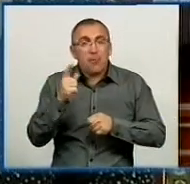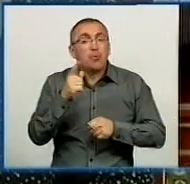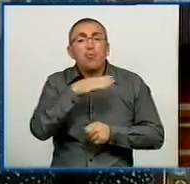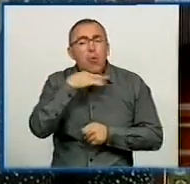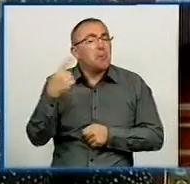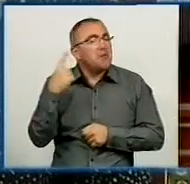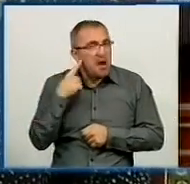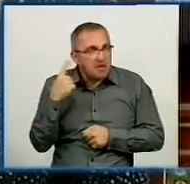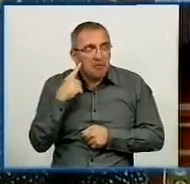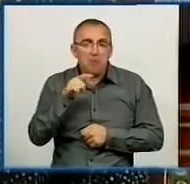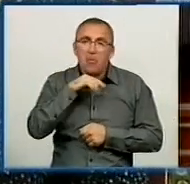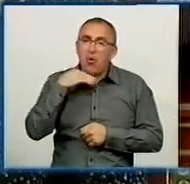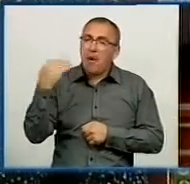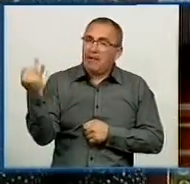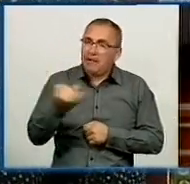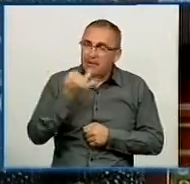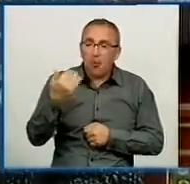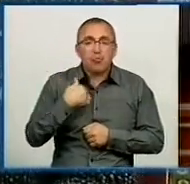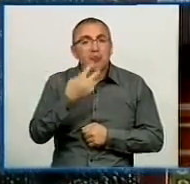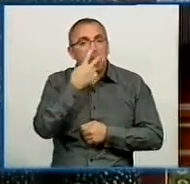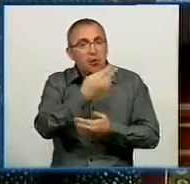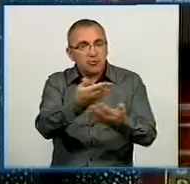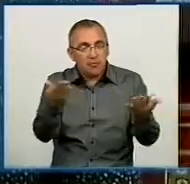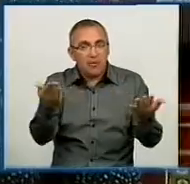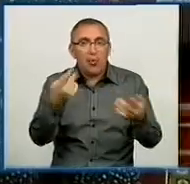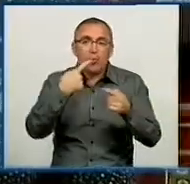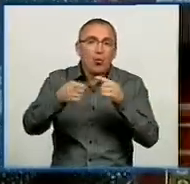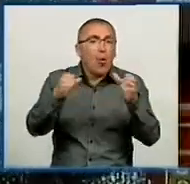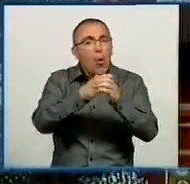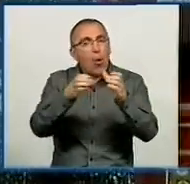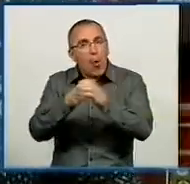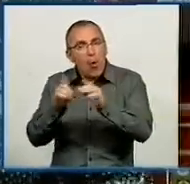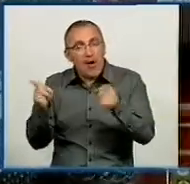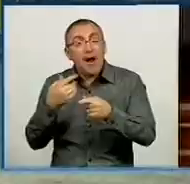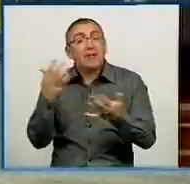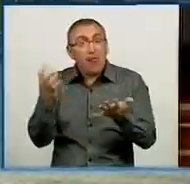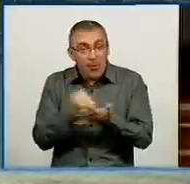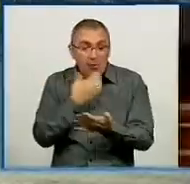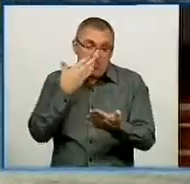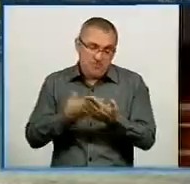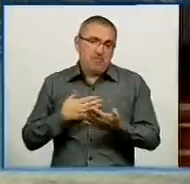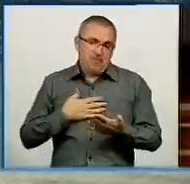наслышанного, багато інтересного. Хочемо послати на інші колективи, ну і, якщо вийде, себе показати.